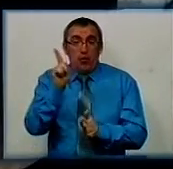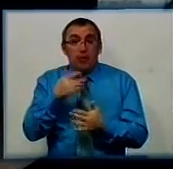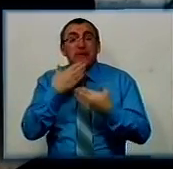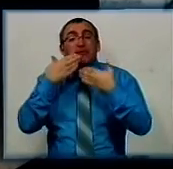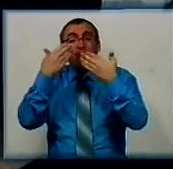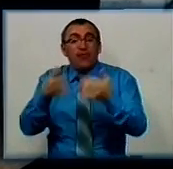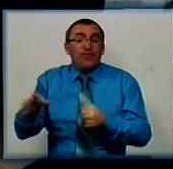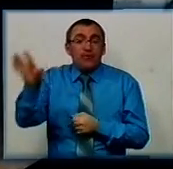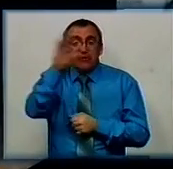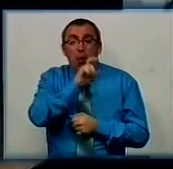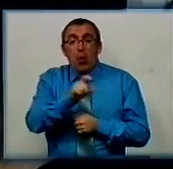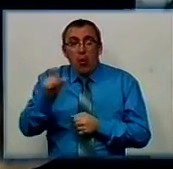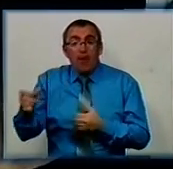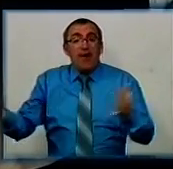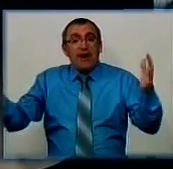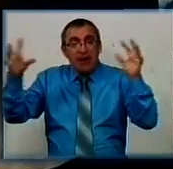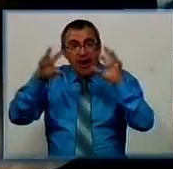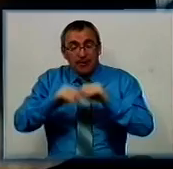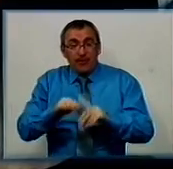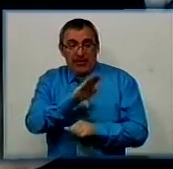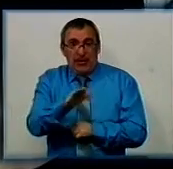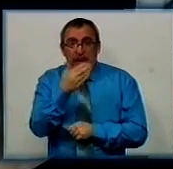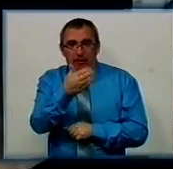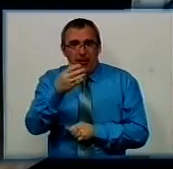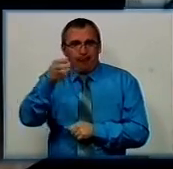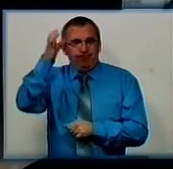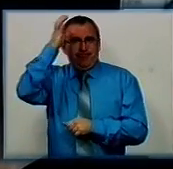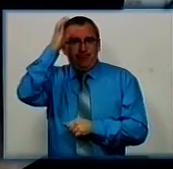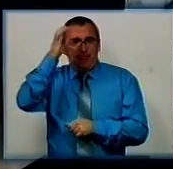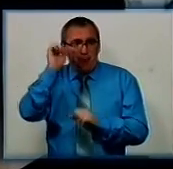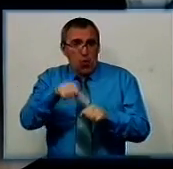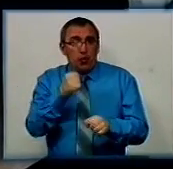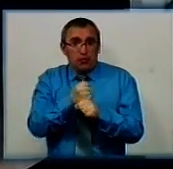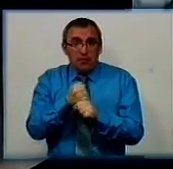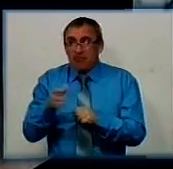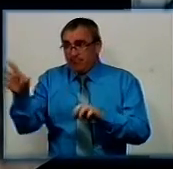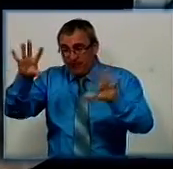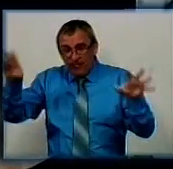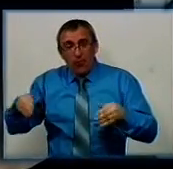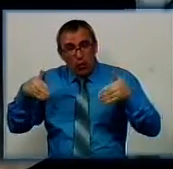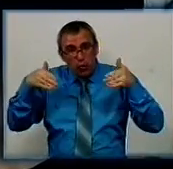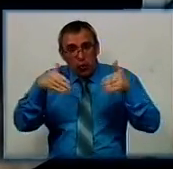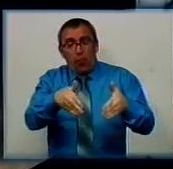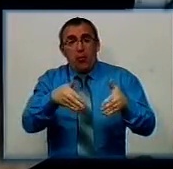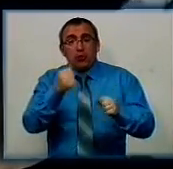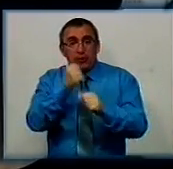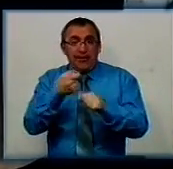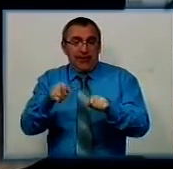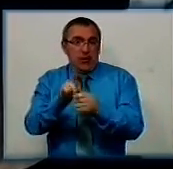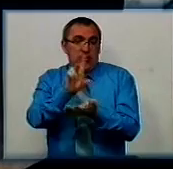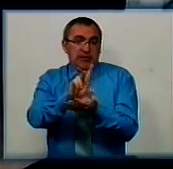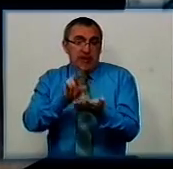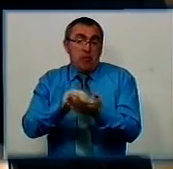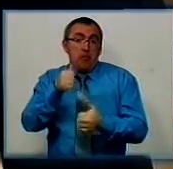звертаємося до всієї громади, давайте разом, якщо дитина, геніальна дитина це змогла зробити, то чому ми не допоможемо їй зробити цей зразок і